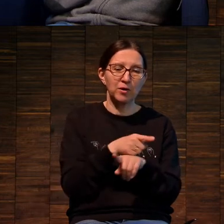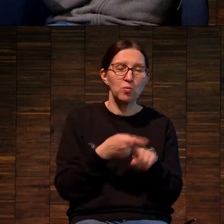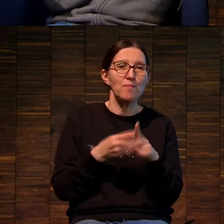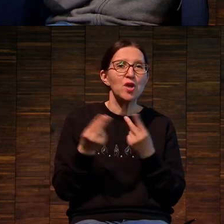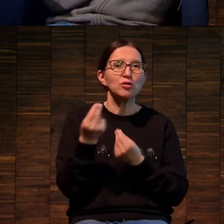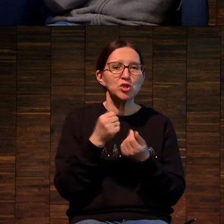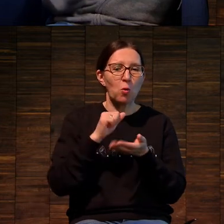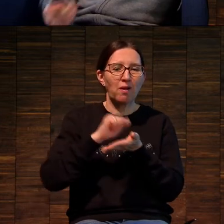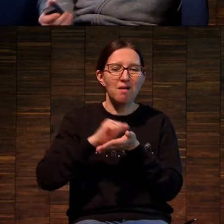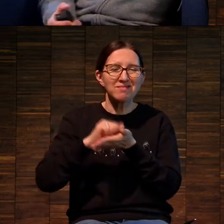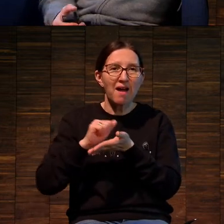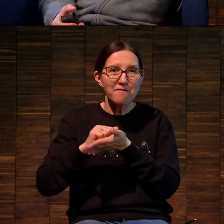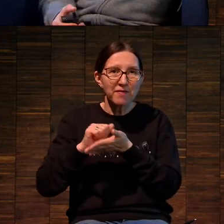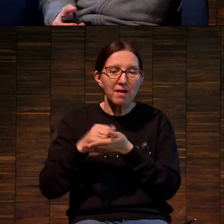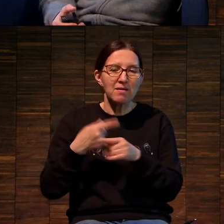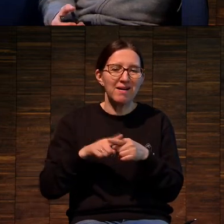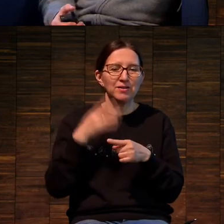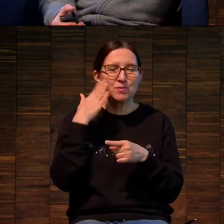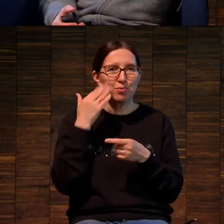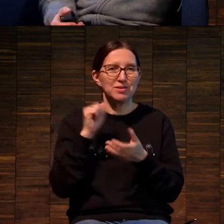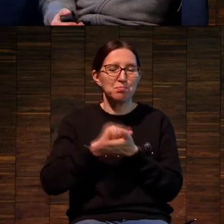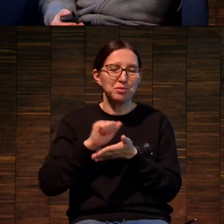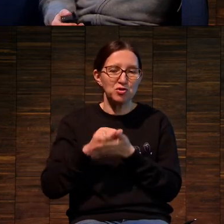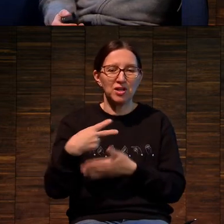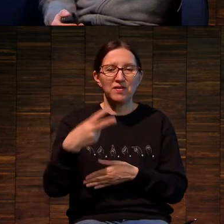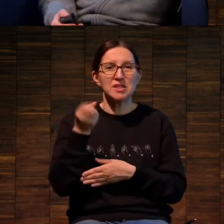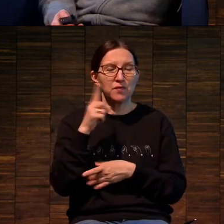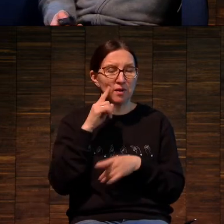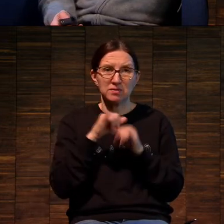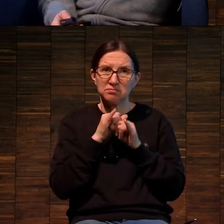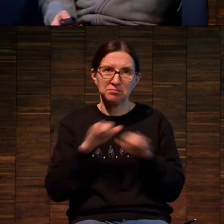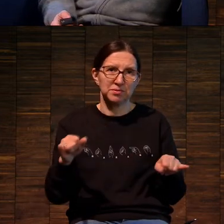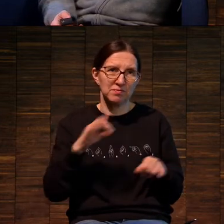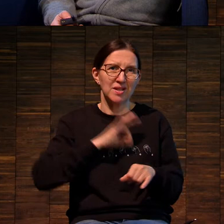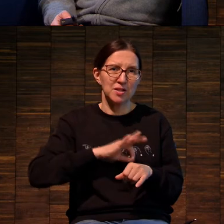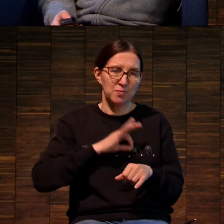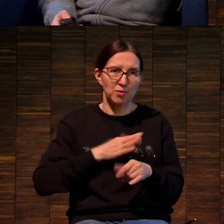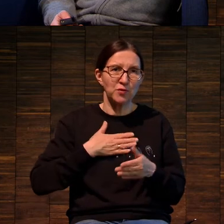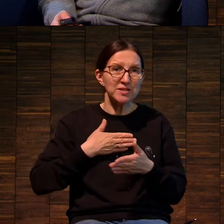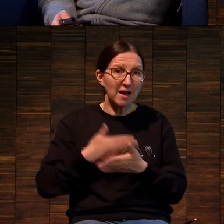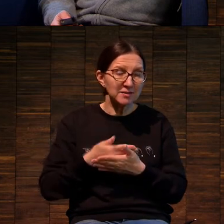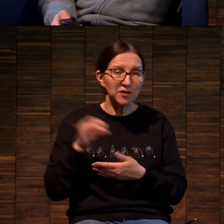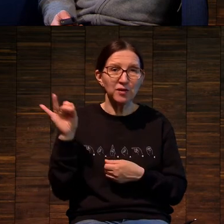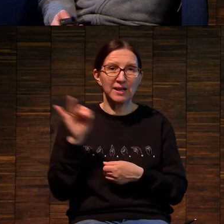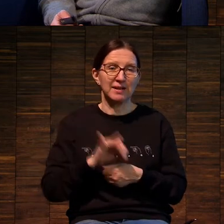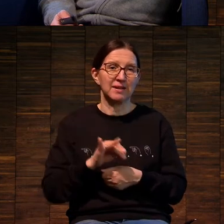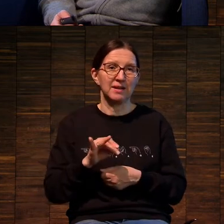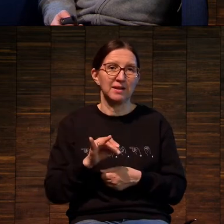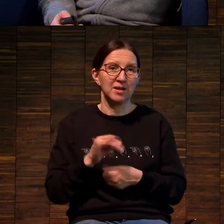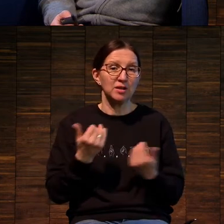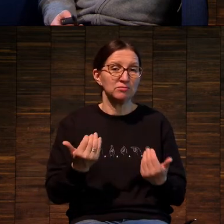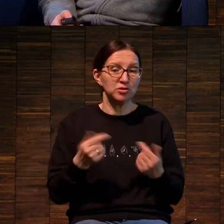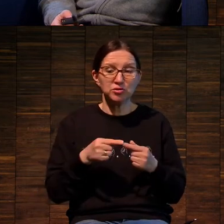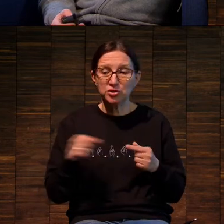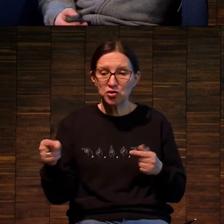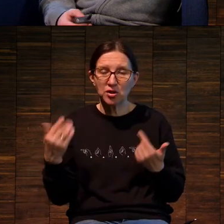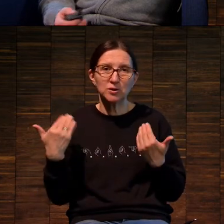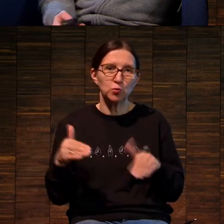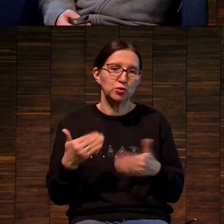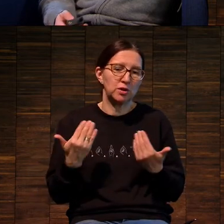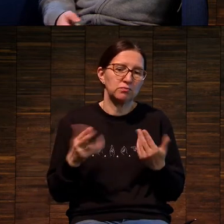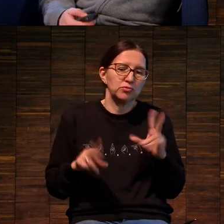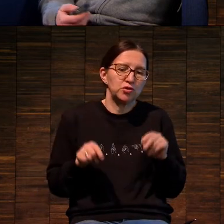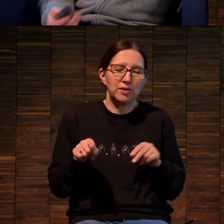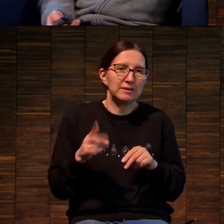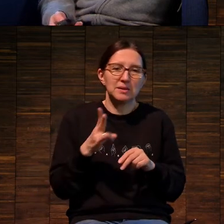как способ печати, он в 20-м веке прижился, прижился и сейчас является